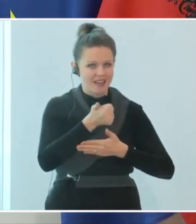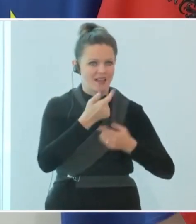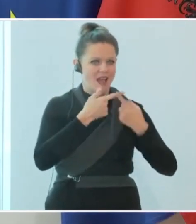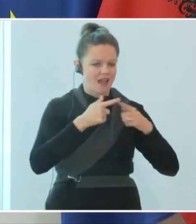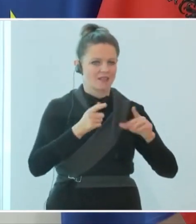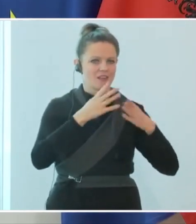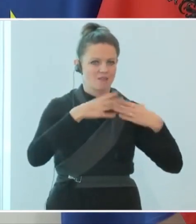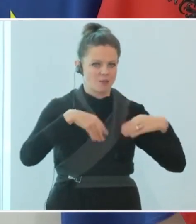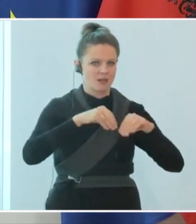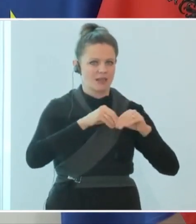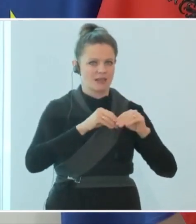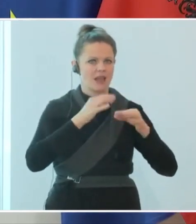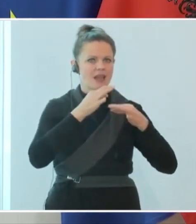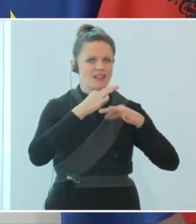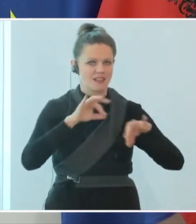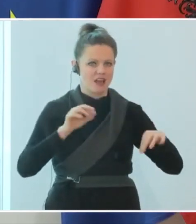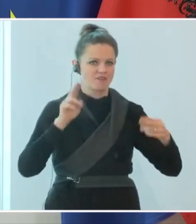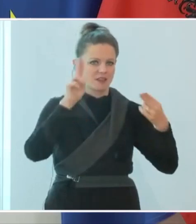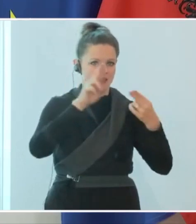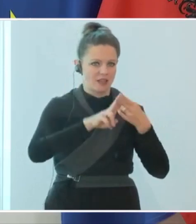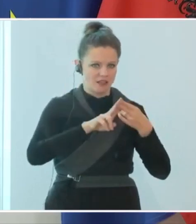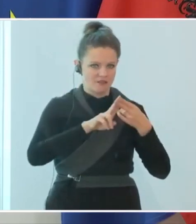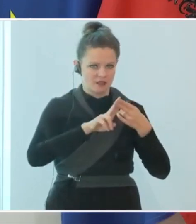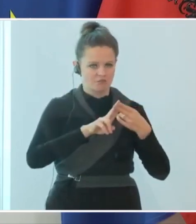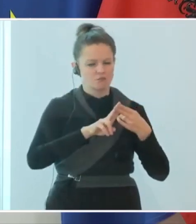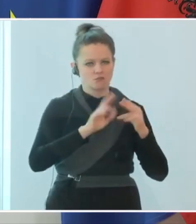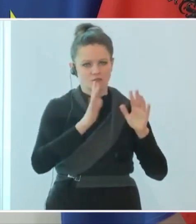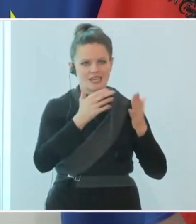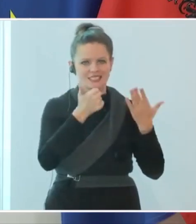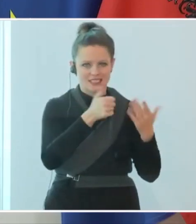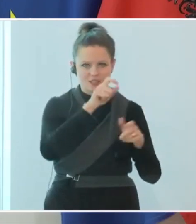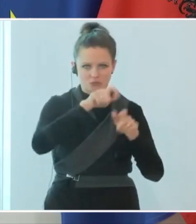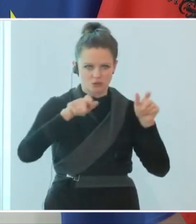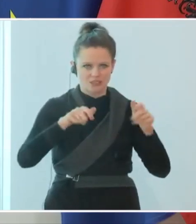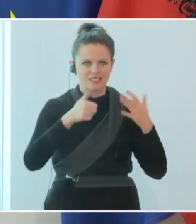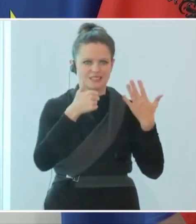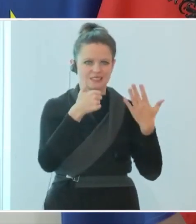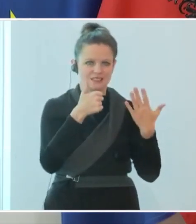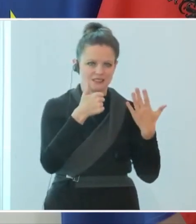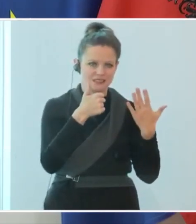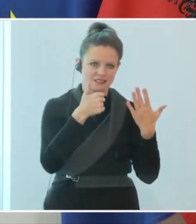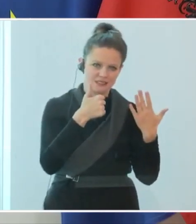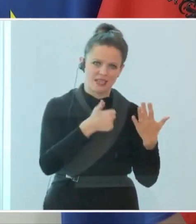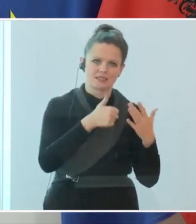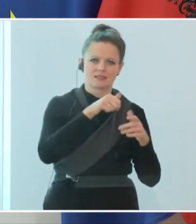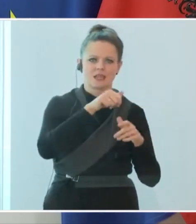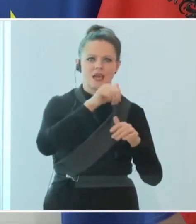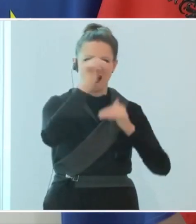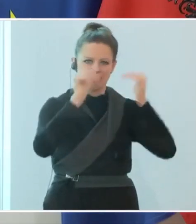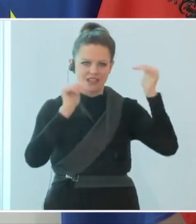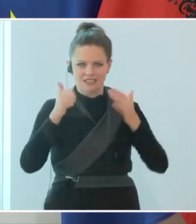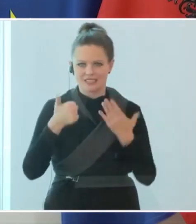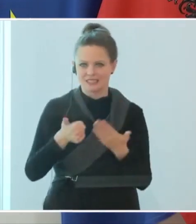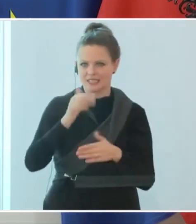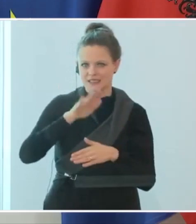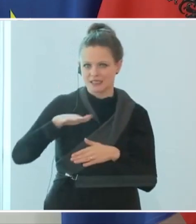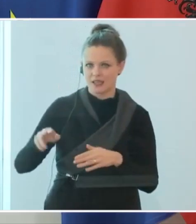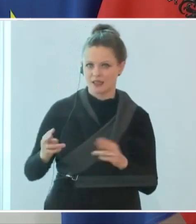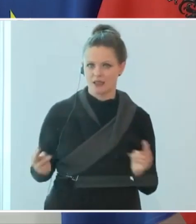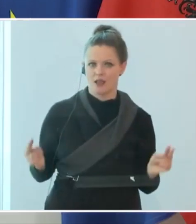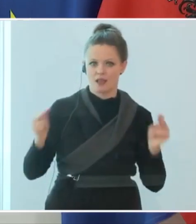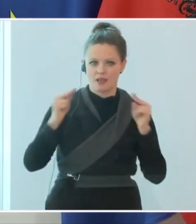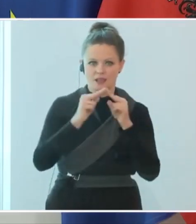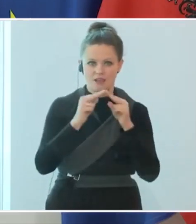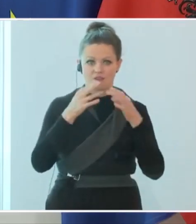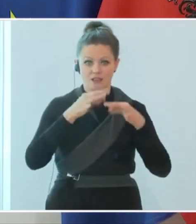kann, also 6 Personen in Summe, inklusive dann also 6 Erwachsene, 6 Kinder zusammenkommen können. Aber das Ziel ist